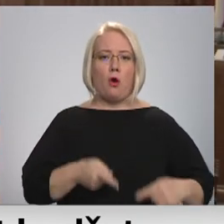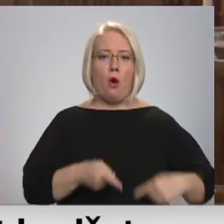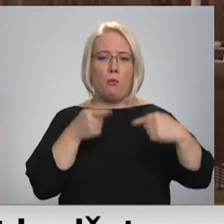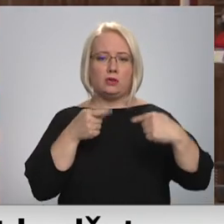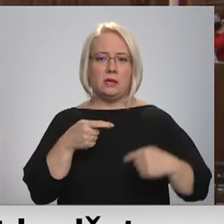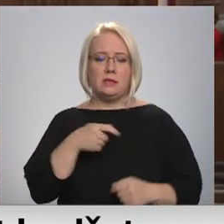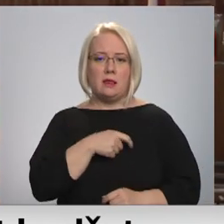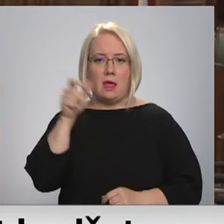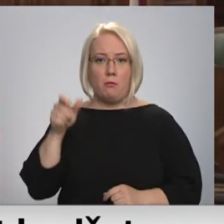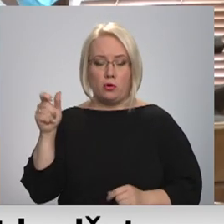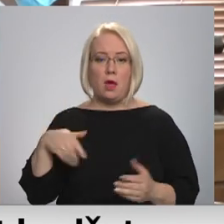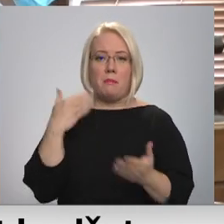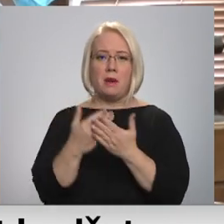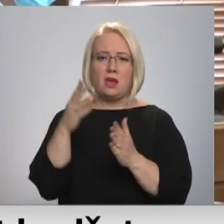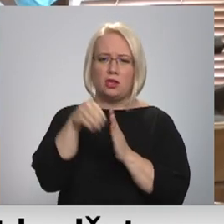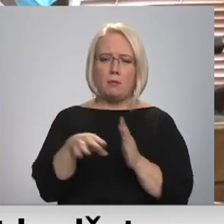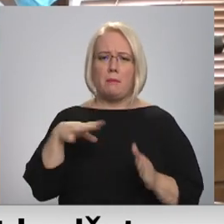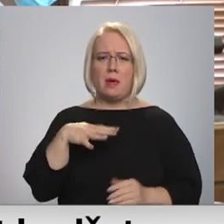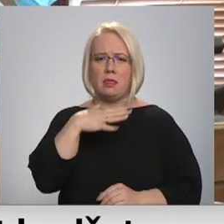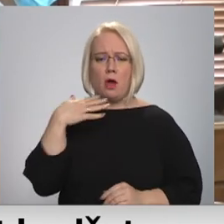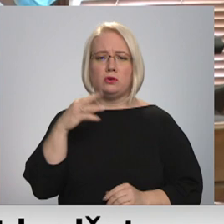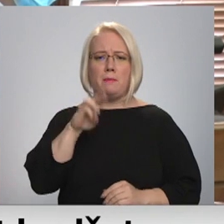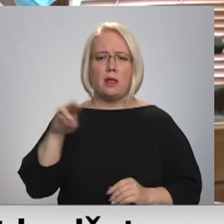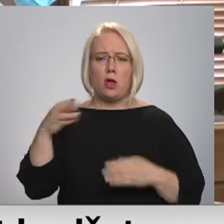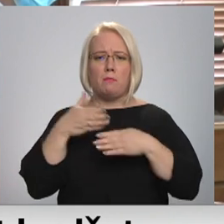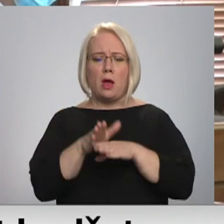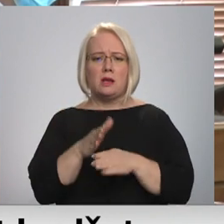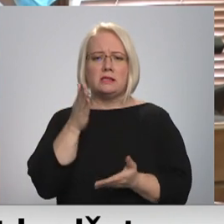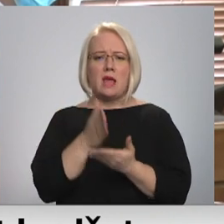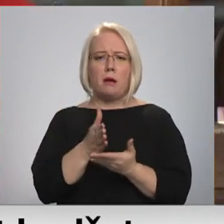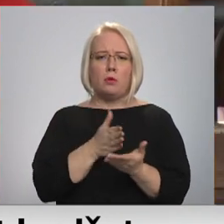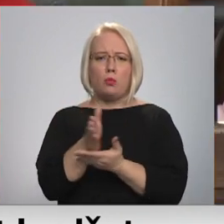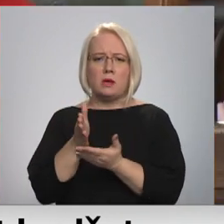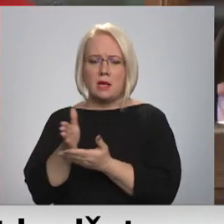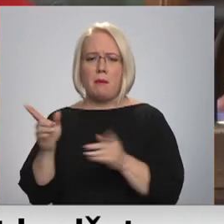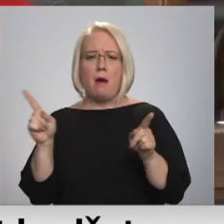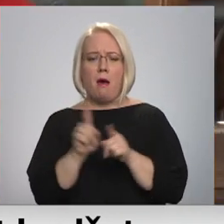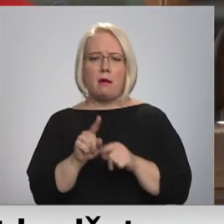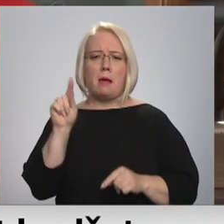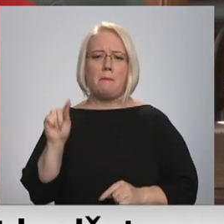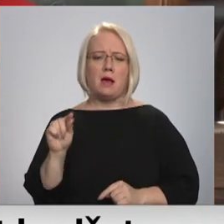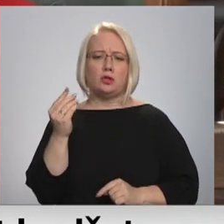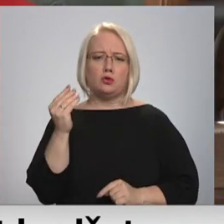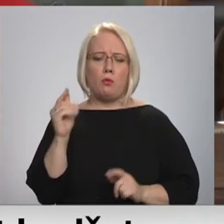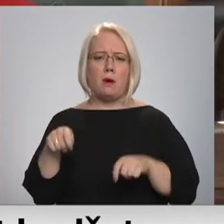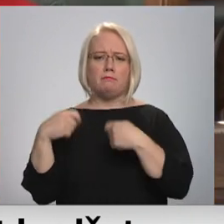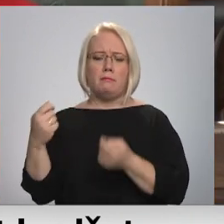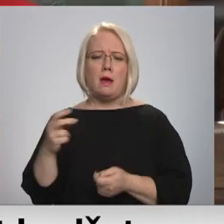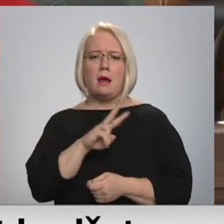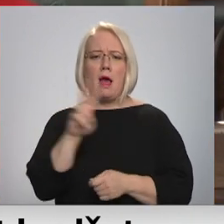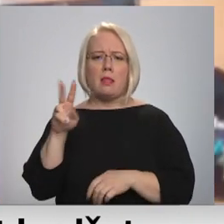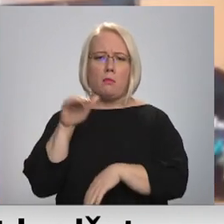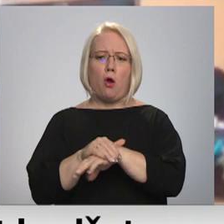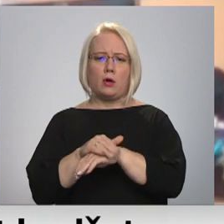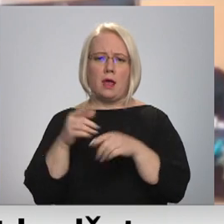deputāti. Starp priekšlikumiem bija gan daudz miljonu pārdalīšana starp nozarēm, gan salīdzinoši nelielu sumu novirzīšanu kādam konkrētam